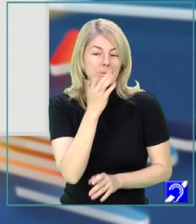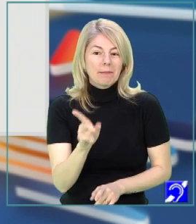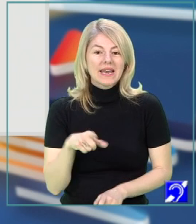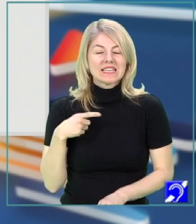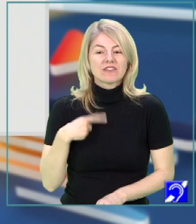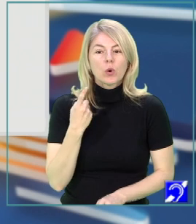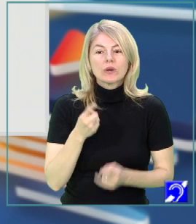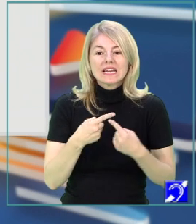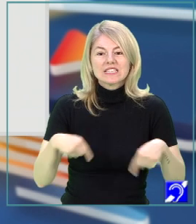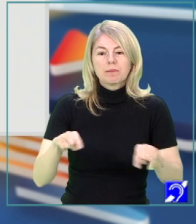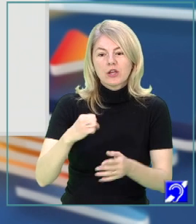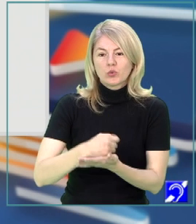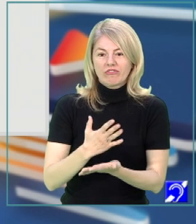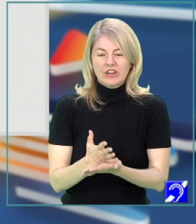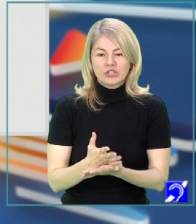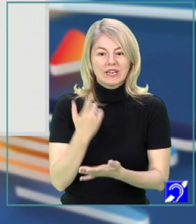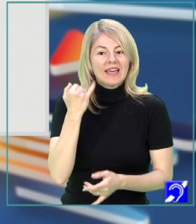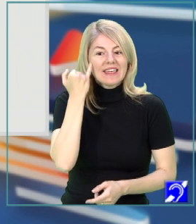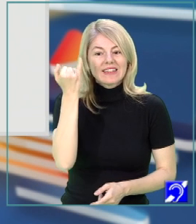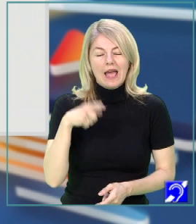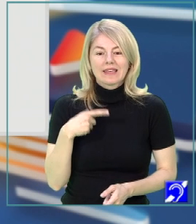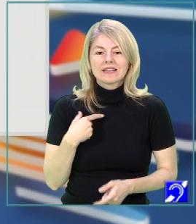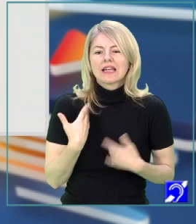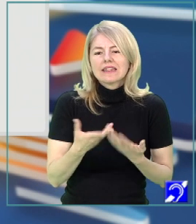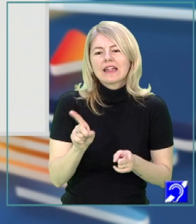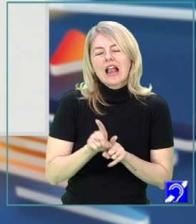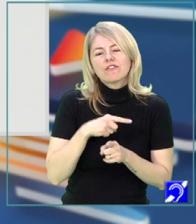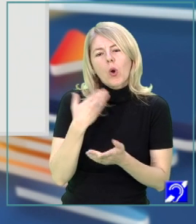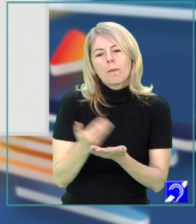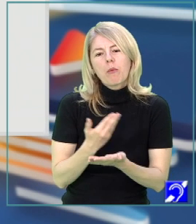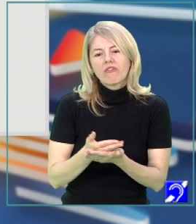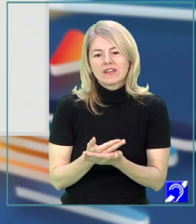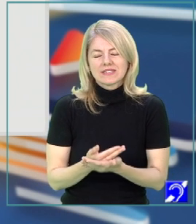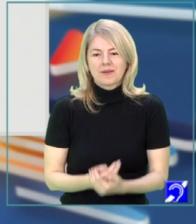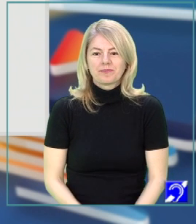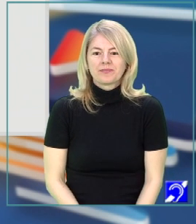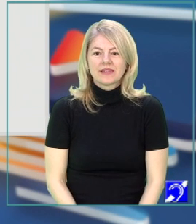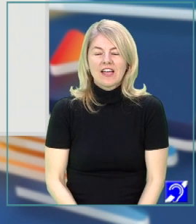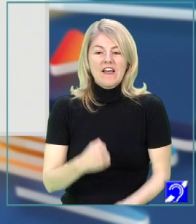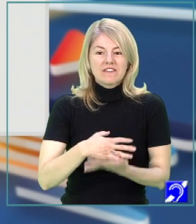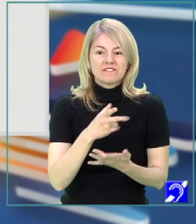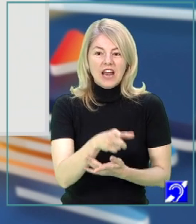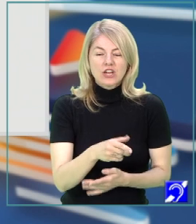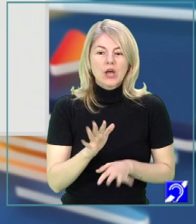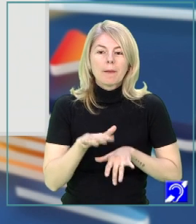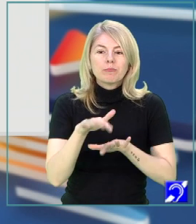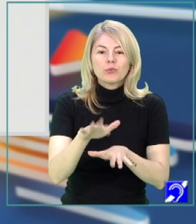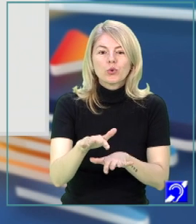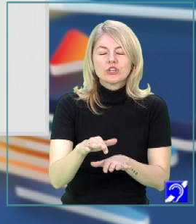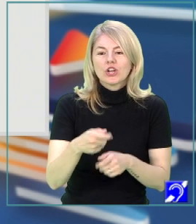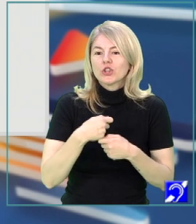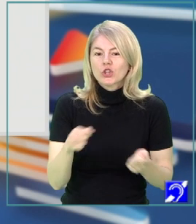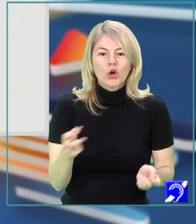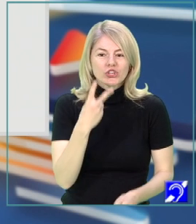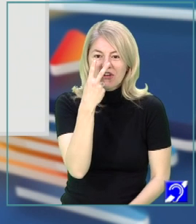un spațiu vrăjit. Ideea este redată metaforic în versurile, vraja asta care plutește în